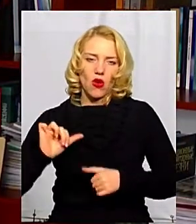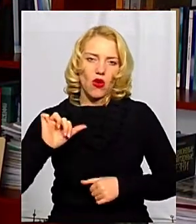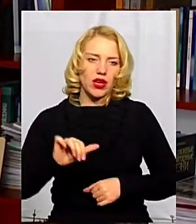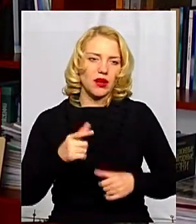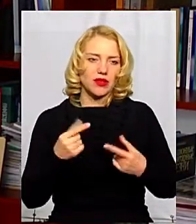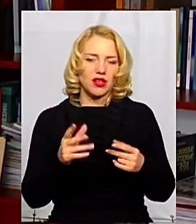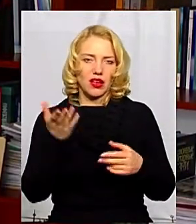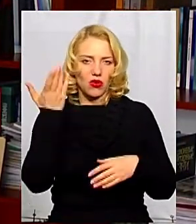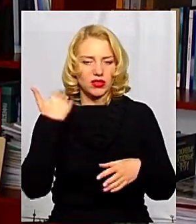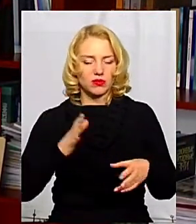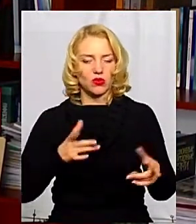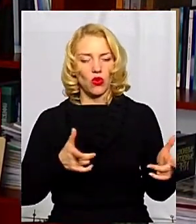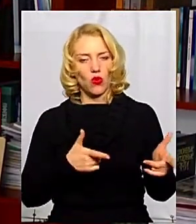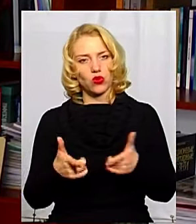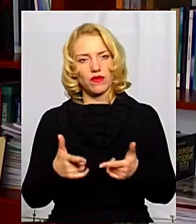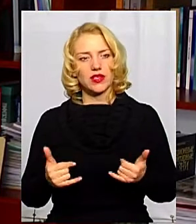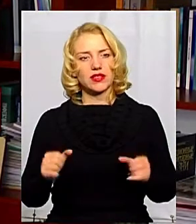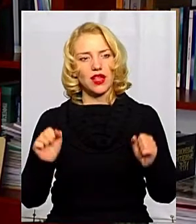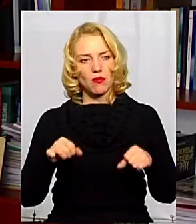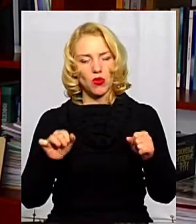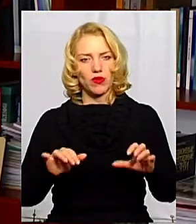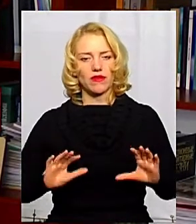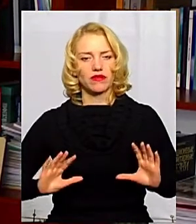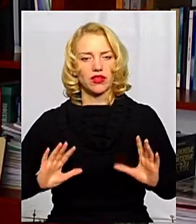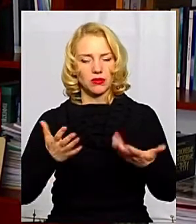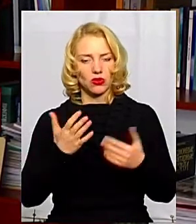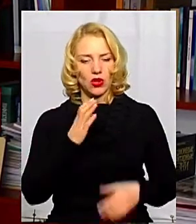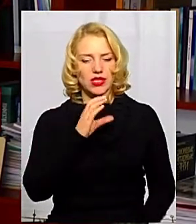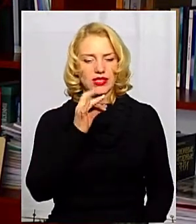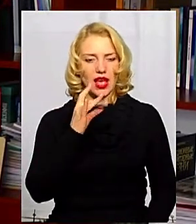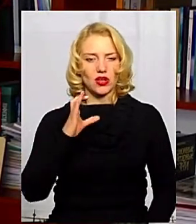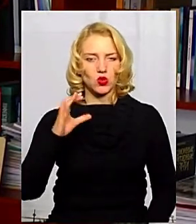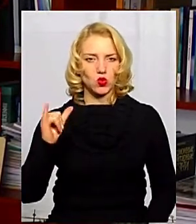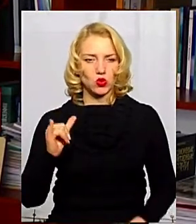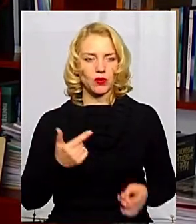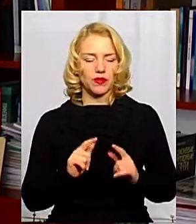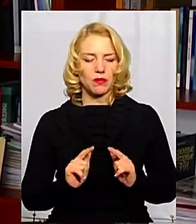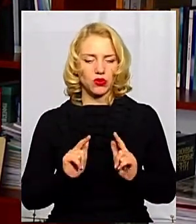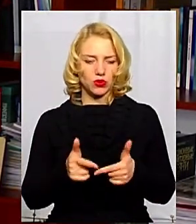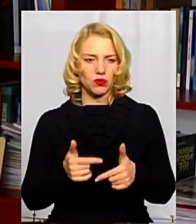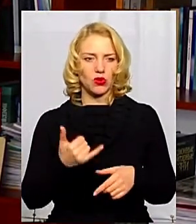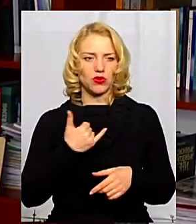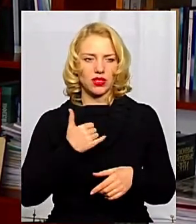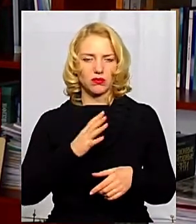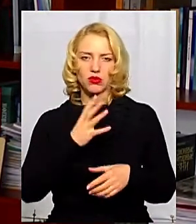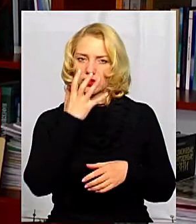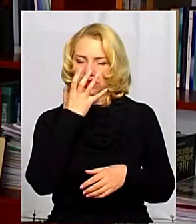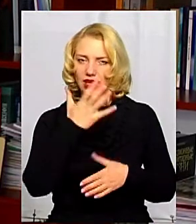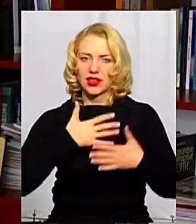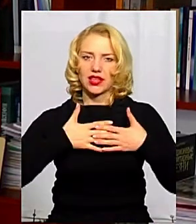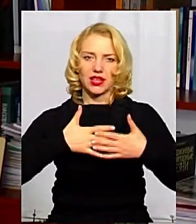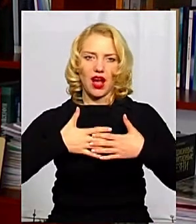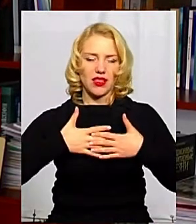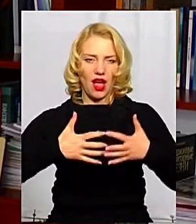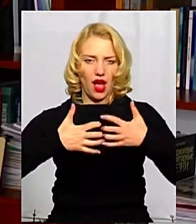колись готувалися на ймовірні випадки САРСу, поступлення таких хворих, і в нас бокс з киснем, з дихальною